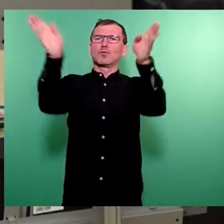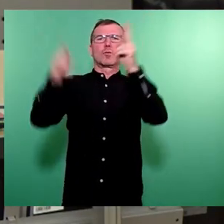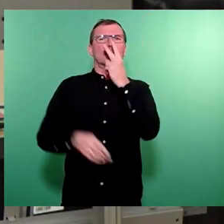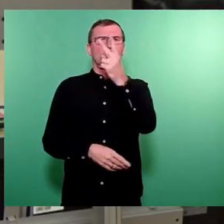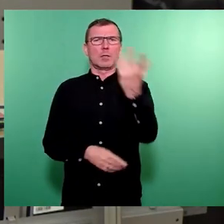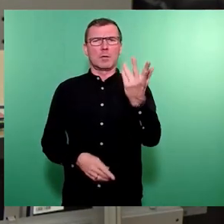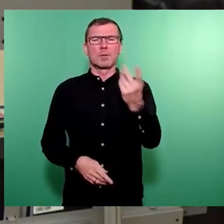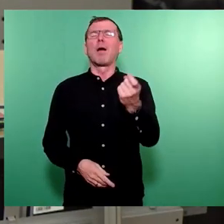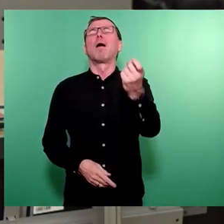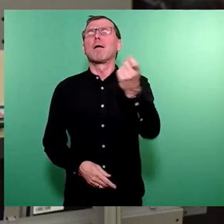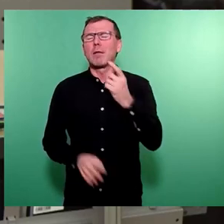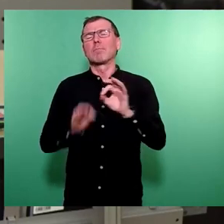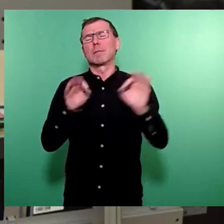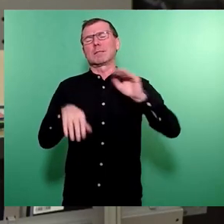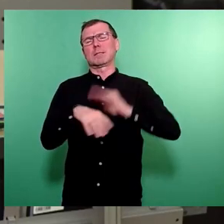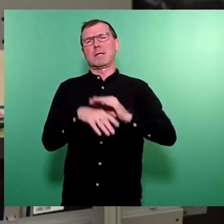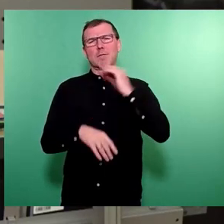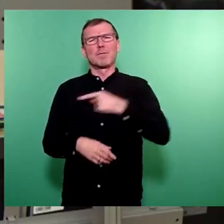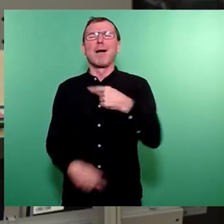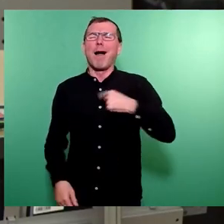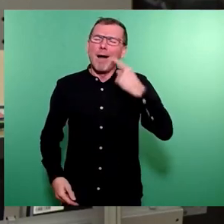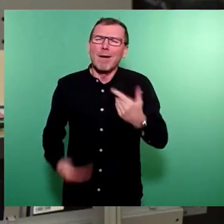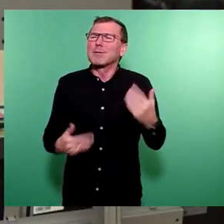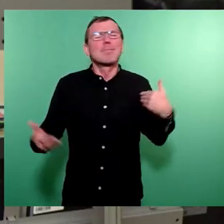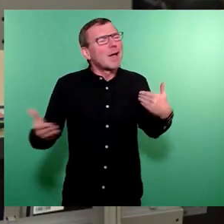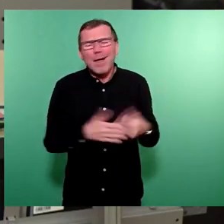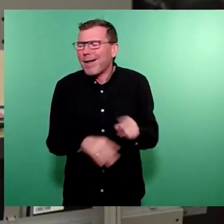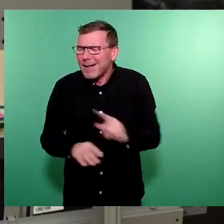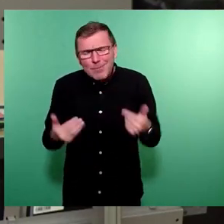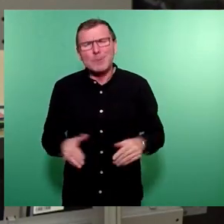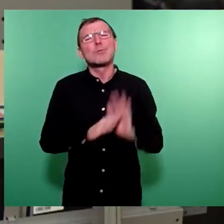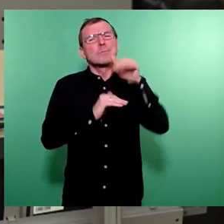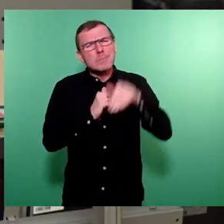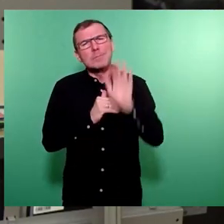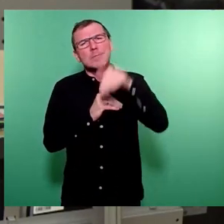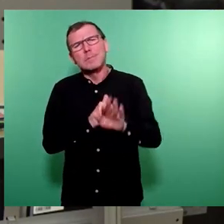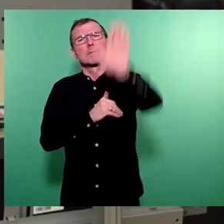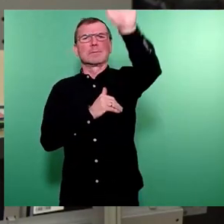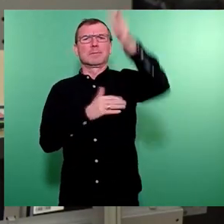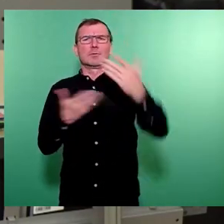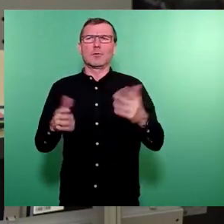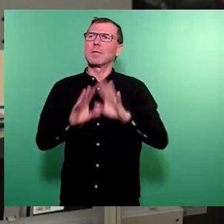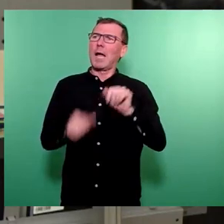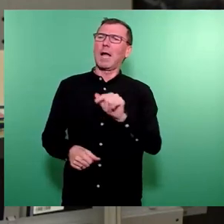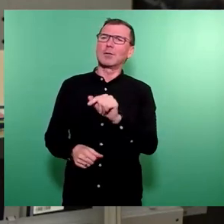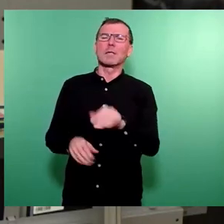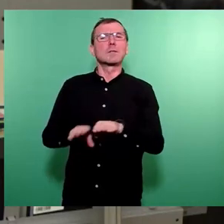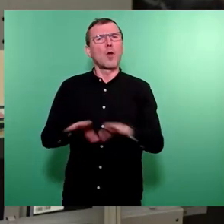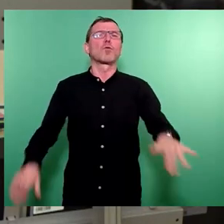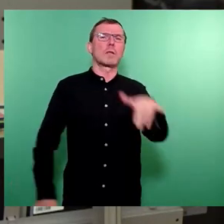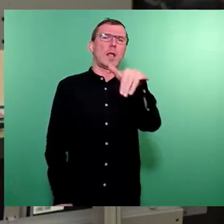bessere Zeiten kommen. Für ganz, ganz vieles wissen wir, ist immer so gewesen und der Haushalt schafft dafür ein Stück weit auch die Grundlage.